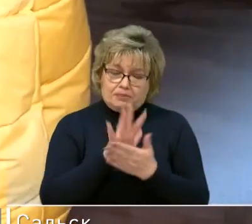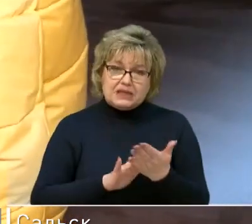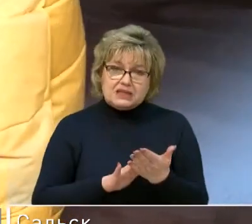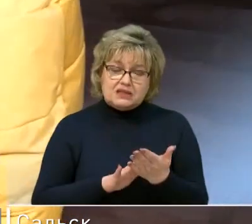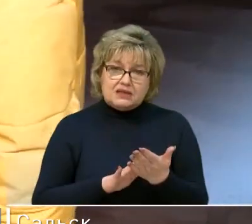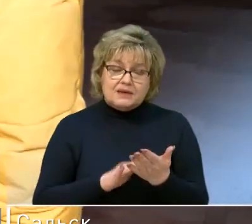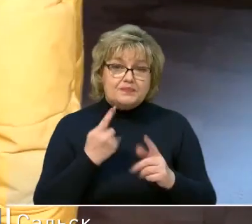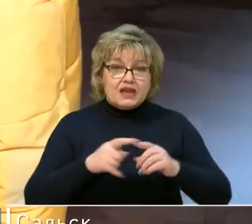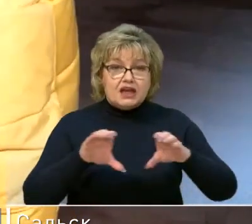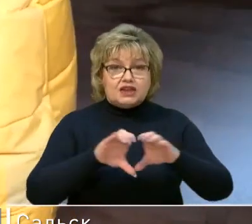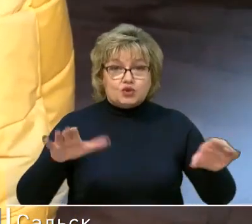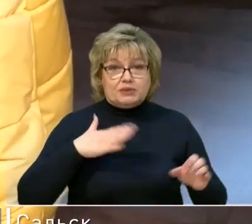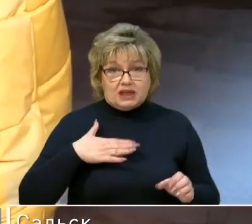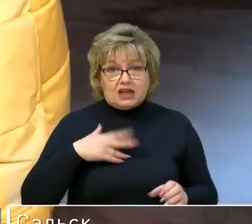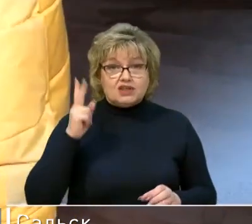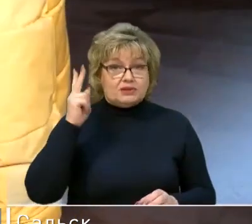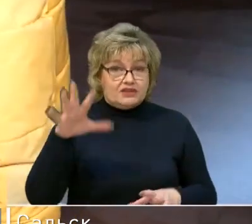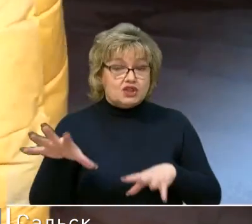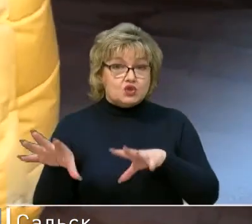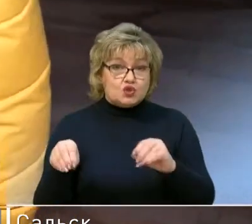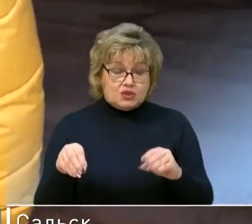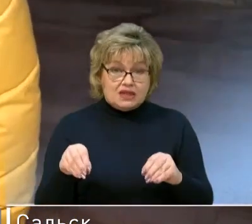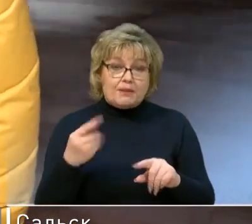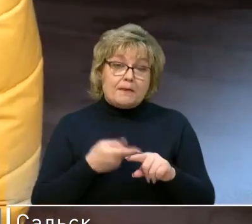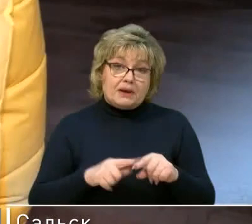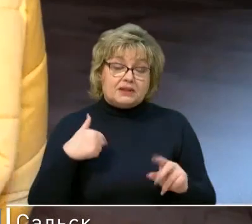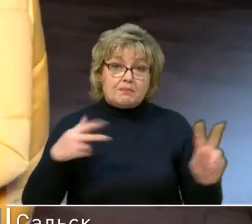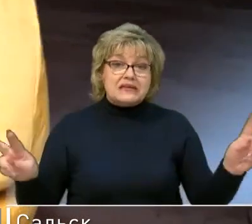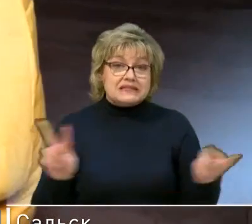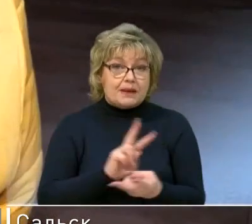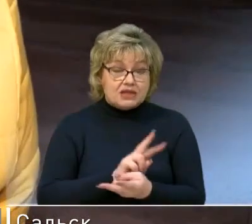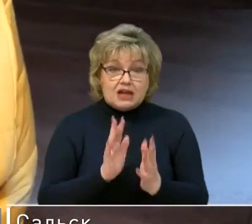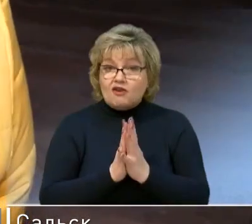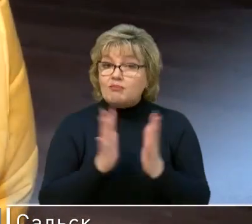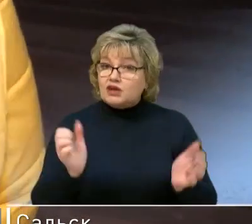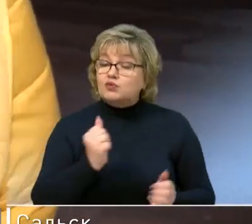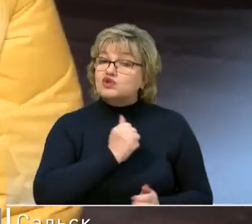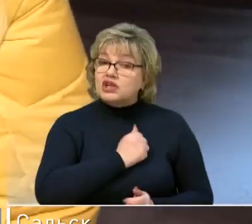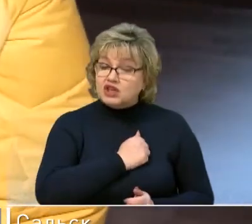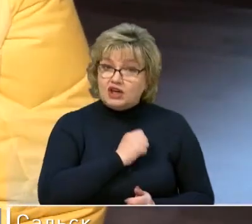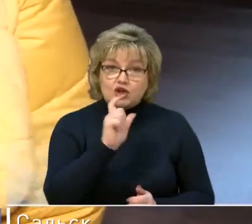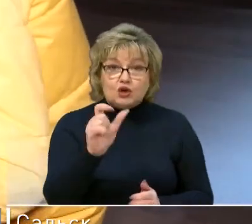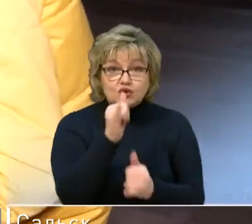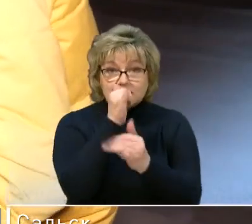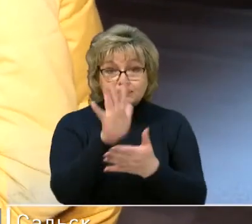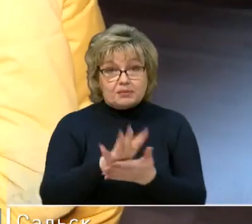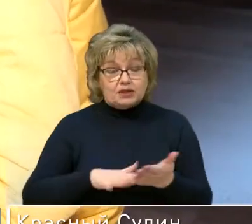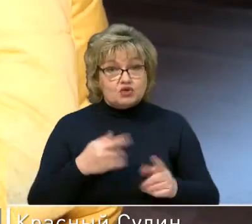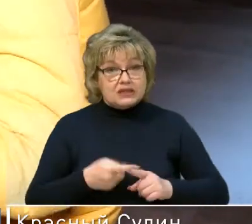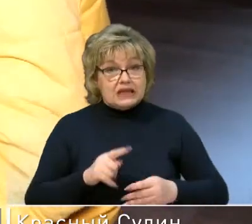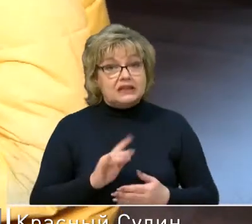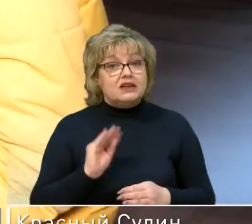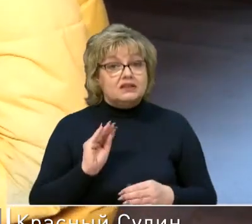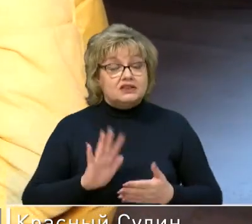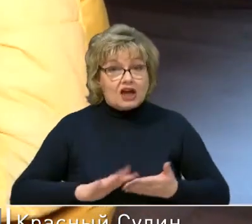эта труба идёт над нашими квартирами, соседями, поэтому мы его заменили. Большому сожалению, люди не смогли продолжить это дальше